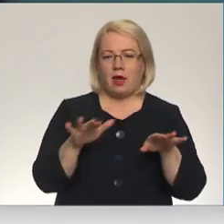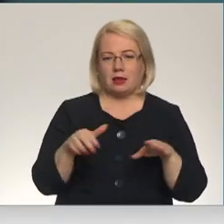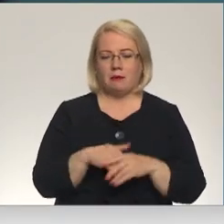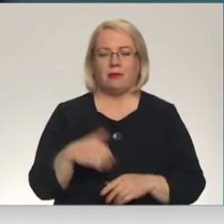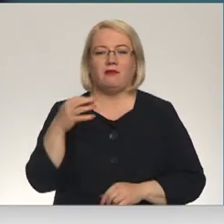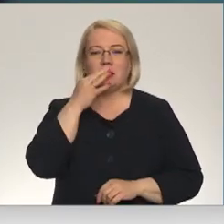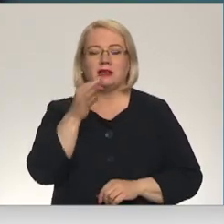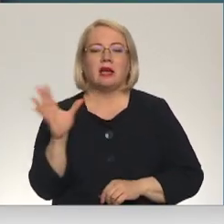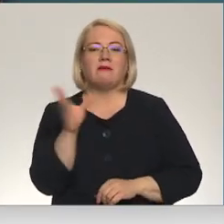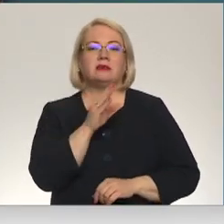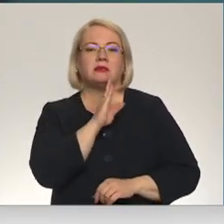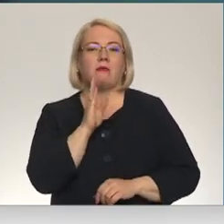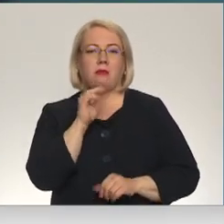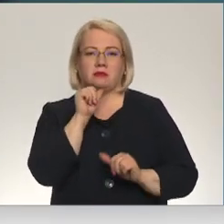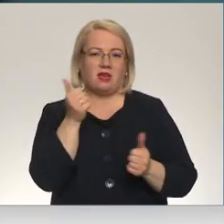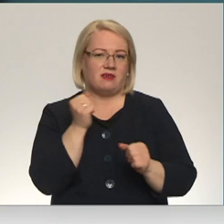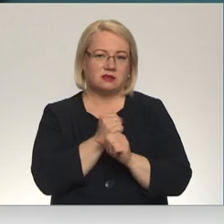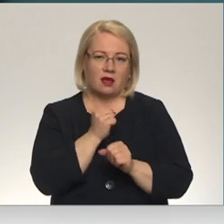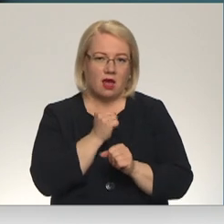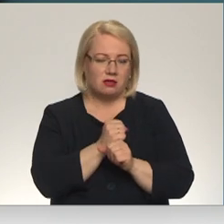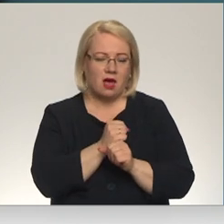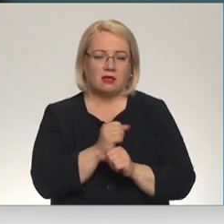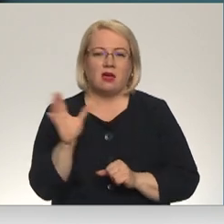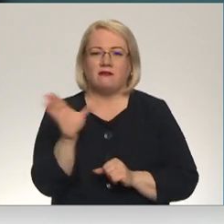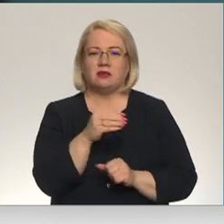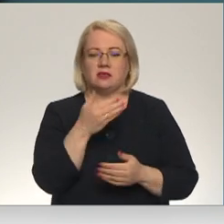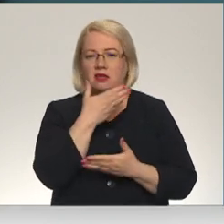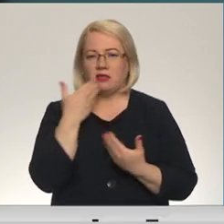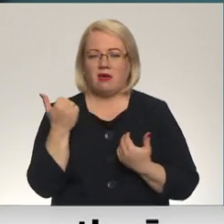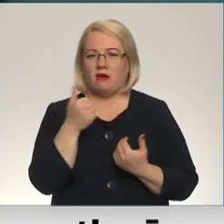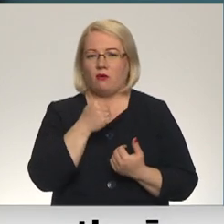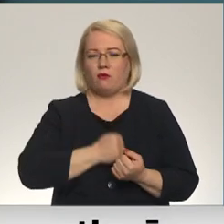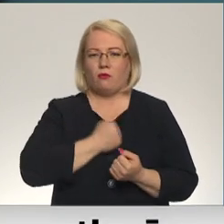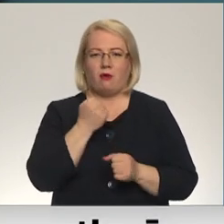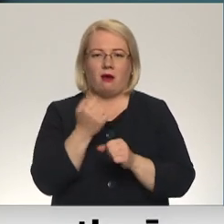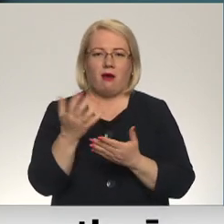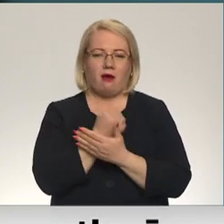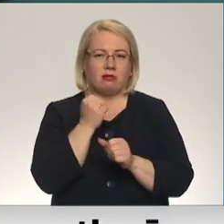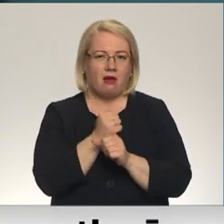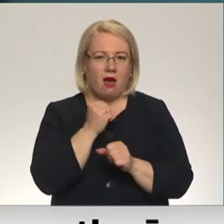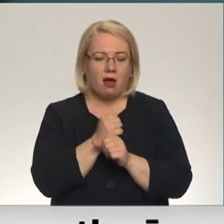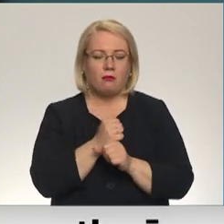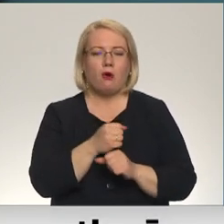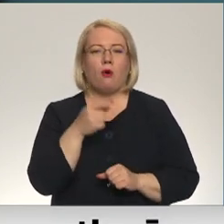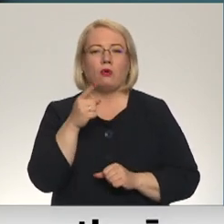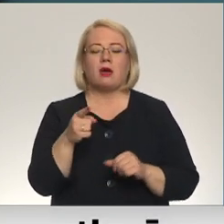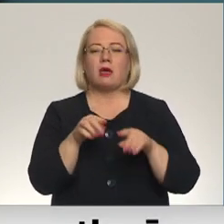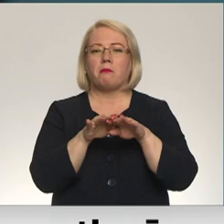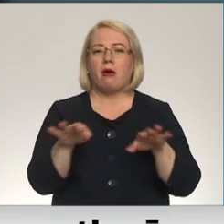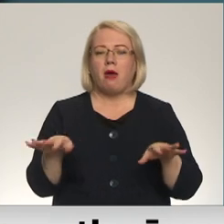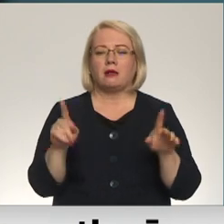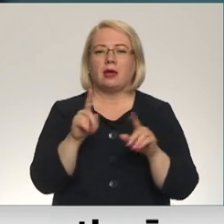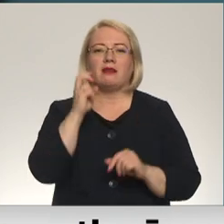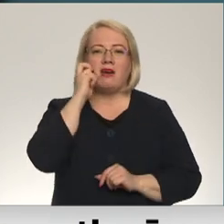var strādāt, ne visiem var atrast darbu un ar jāsaprot, ka arī vairam šota bērni ir tādā